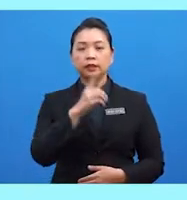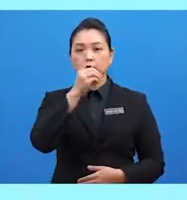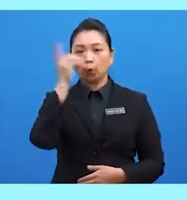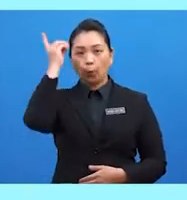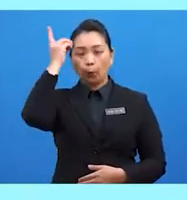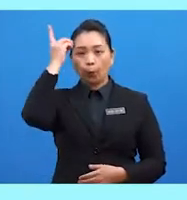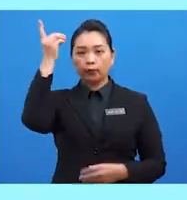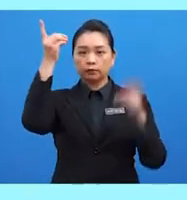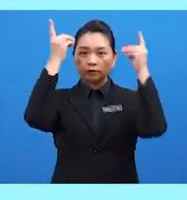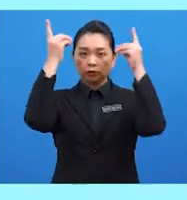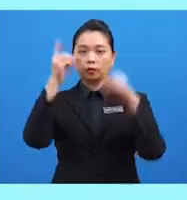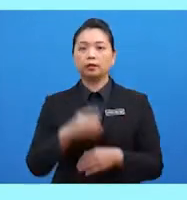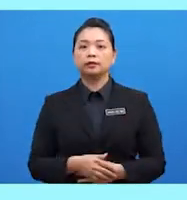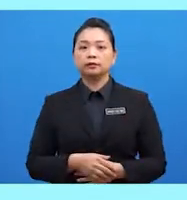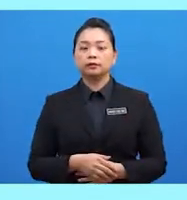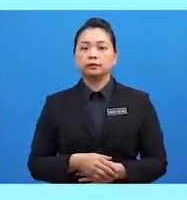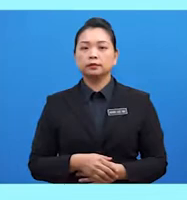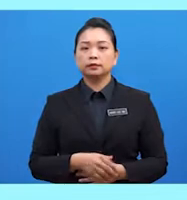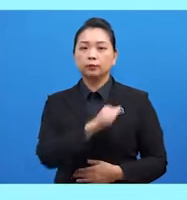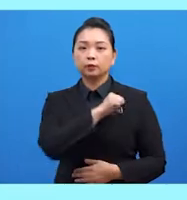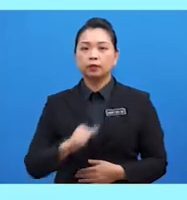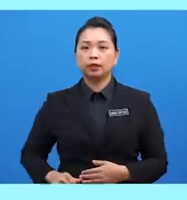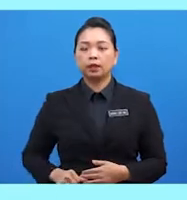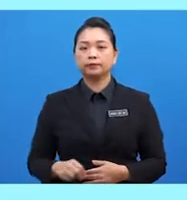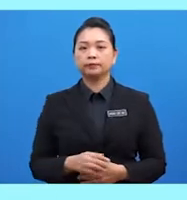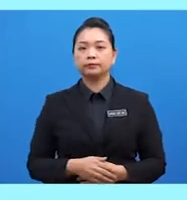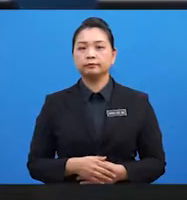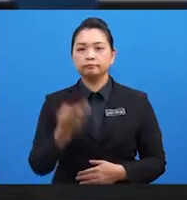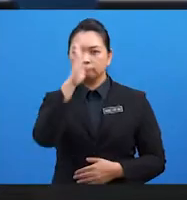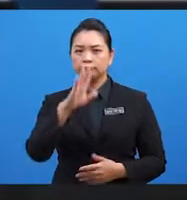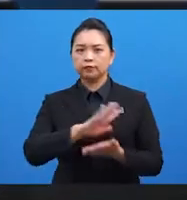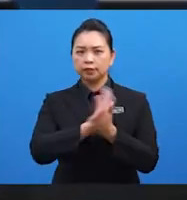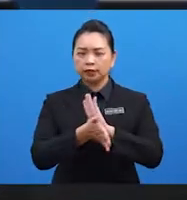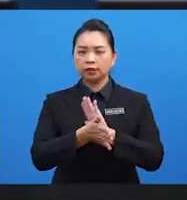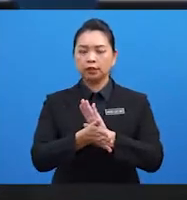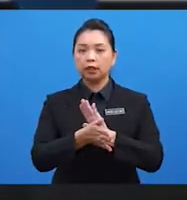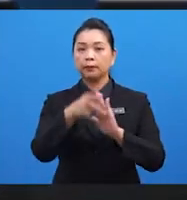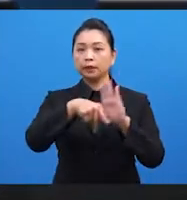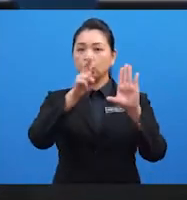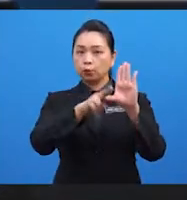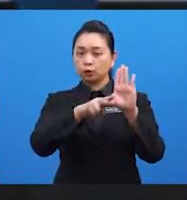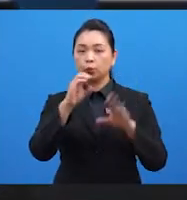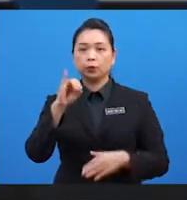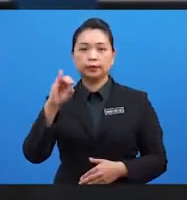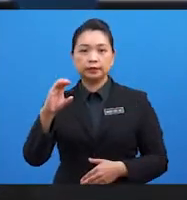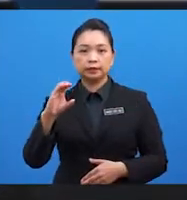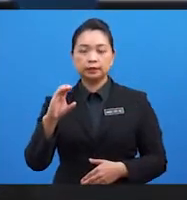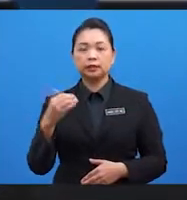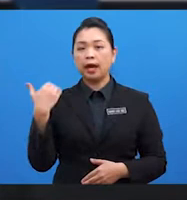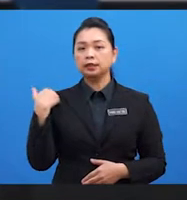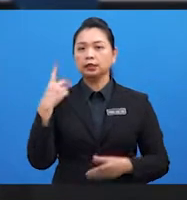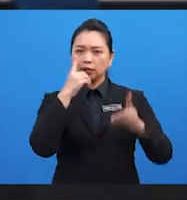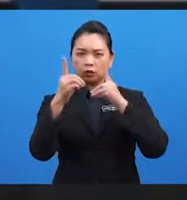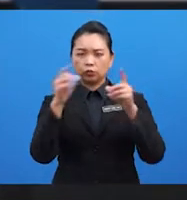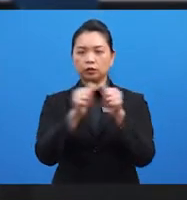pernah dilantik menjadi pengerusi OIC mengadakan dialog dengan budaya dan tamadun